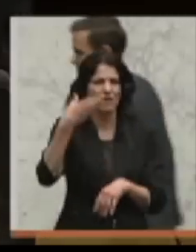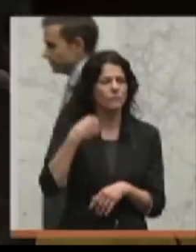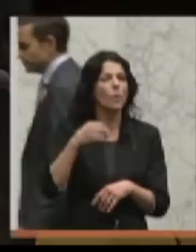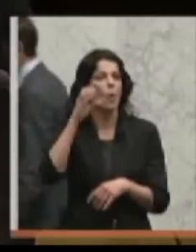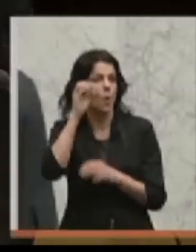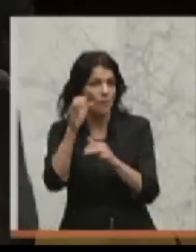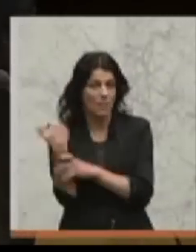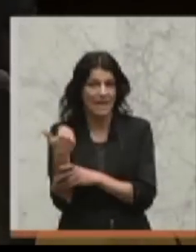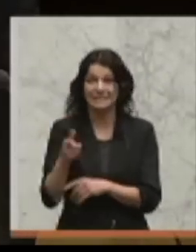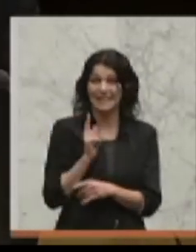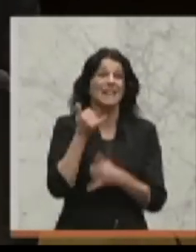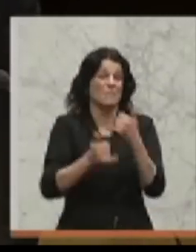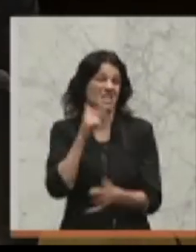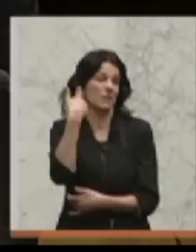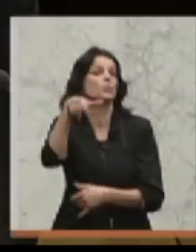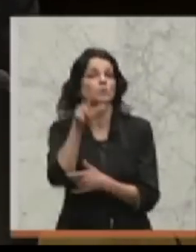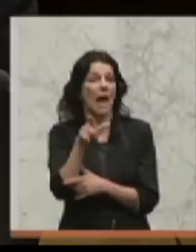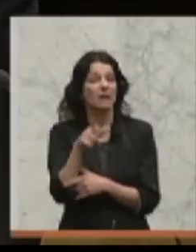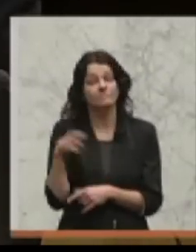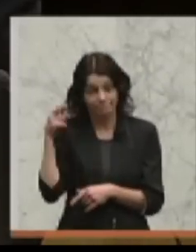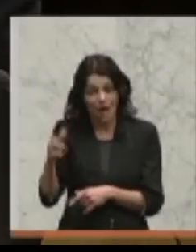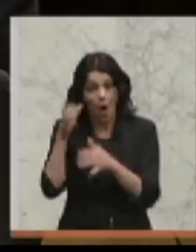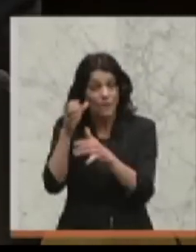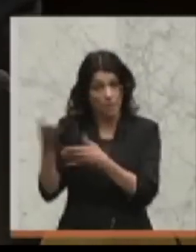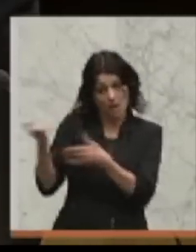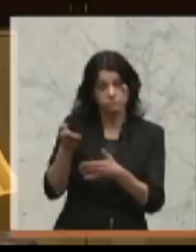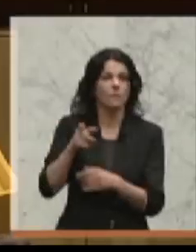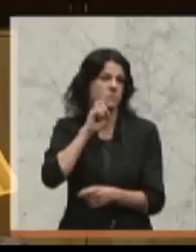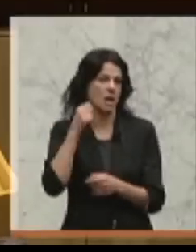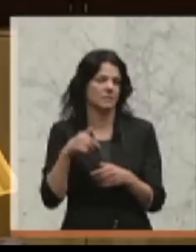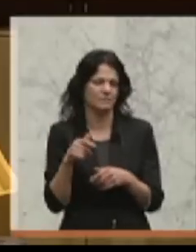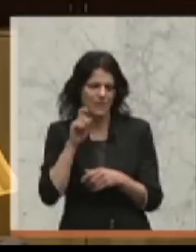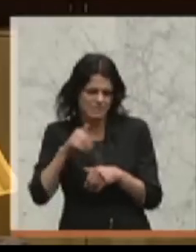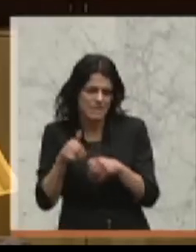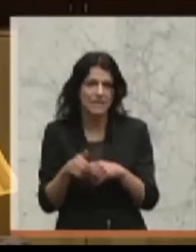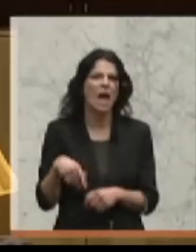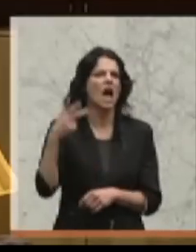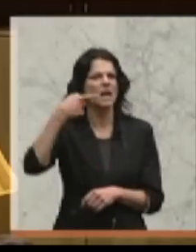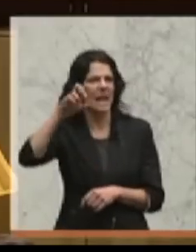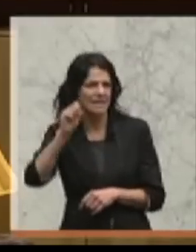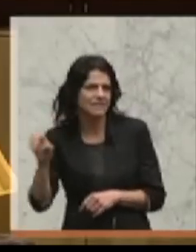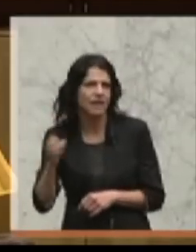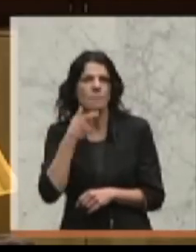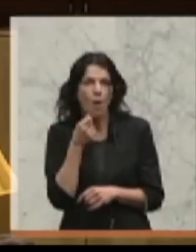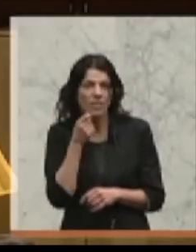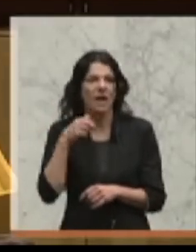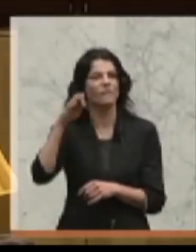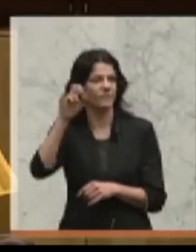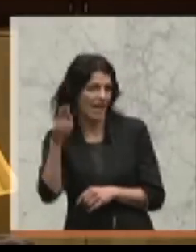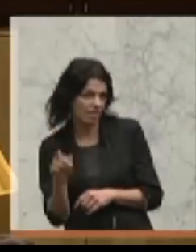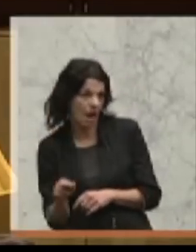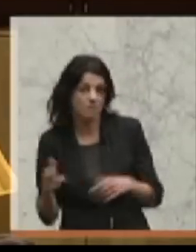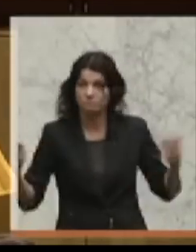2002 stellt die ÖVP die Finanzminister. Karl-Heinz Krasa, Molterer, Bröll, Fekter. Und jeder der